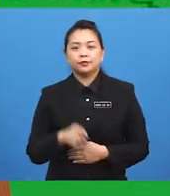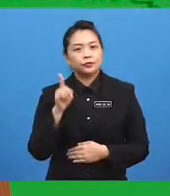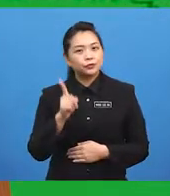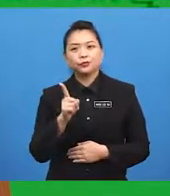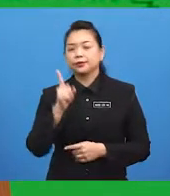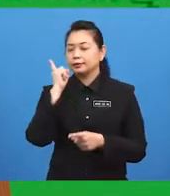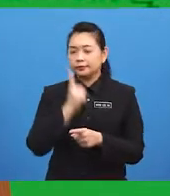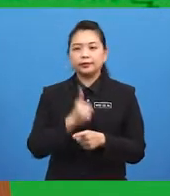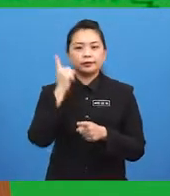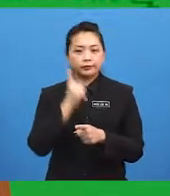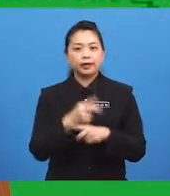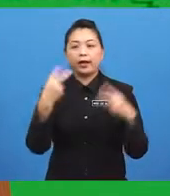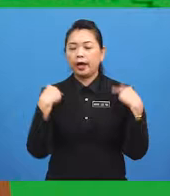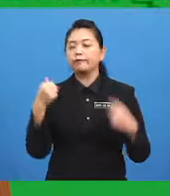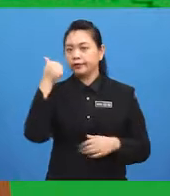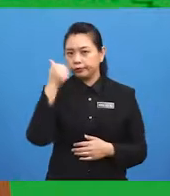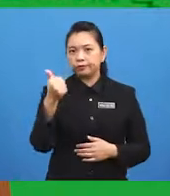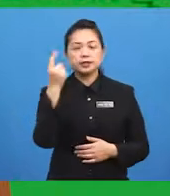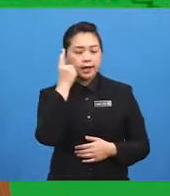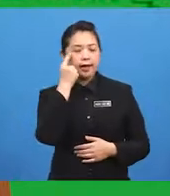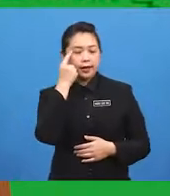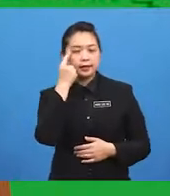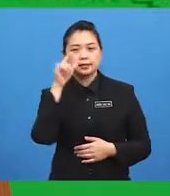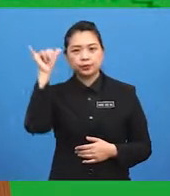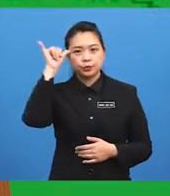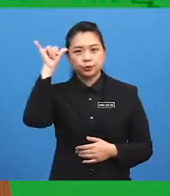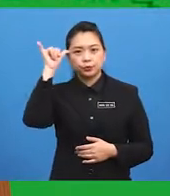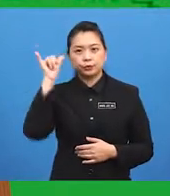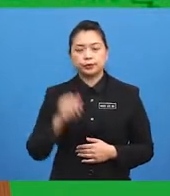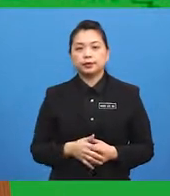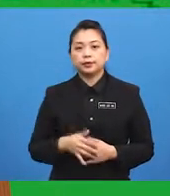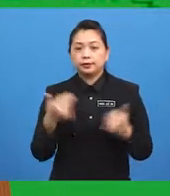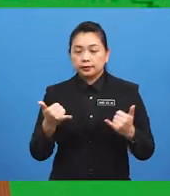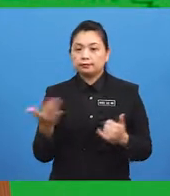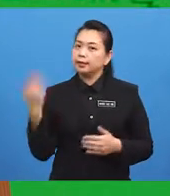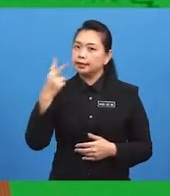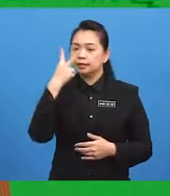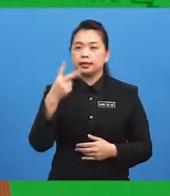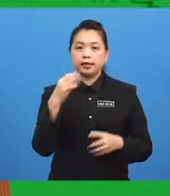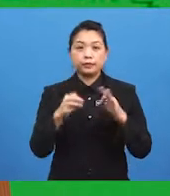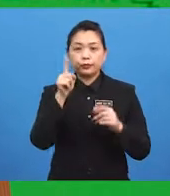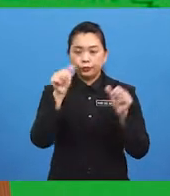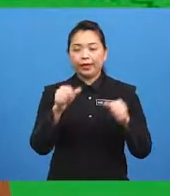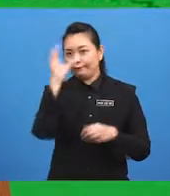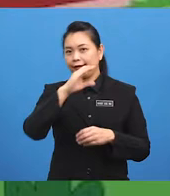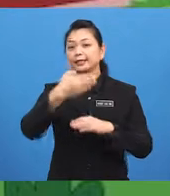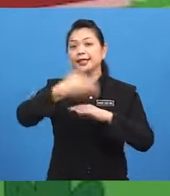You really... ...have good eyes, YOLO. Let's see if you can find the next one.